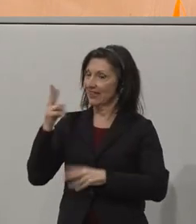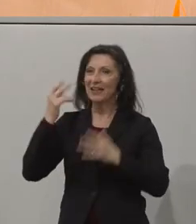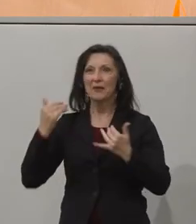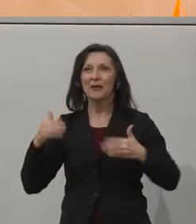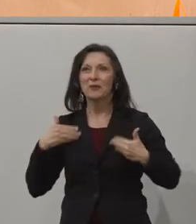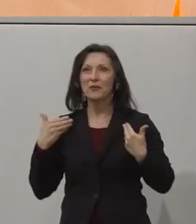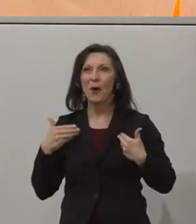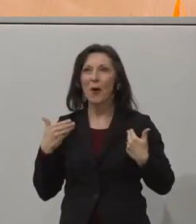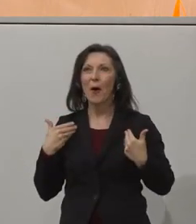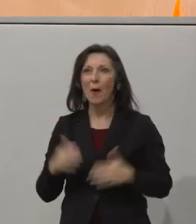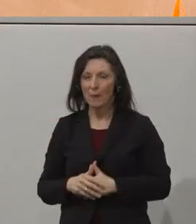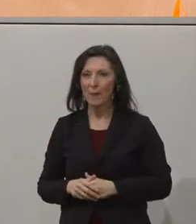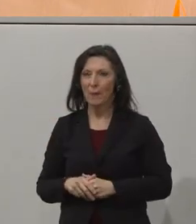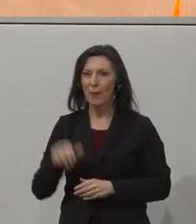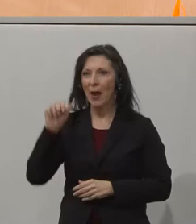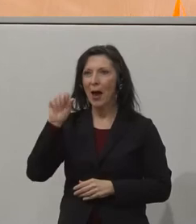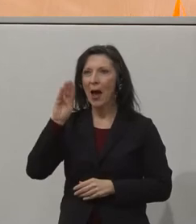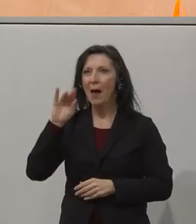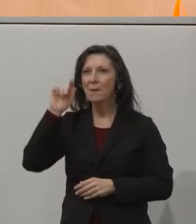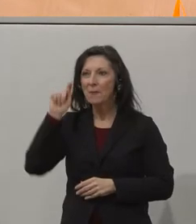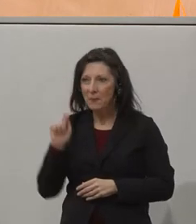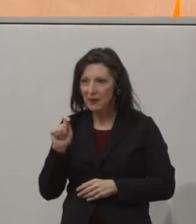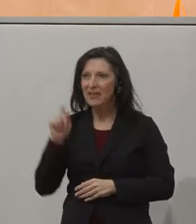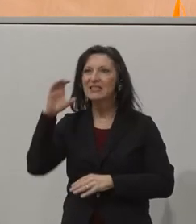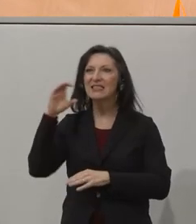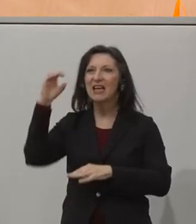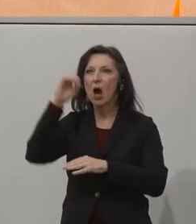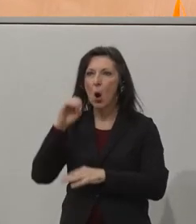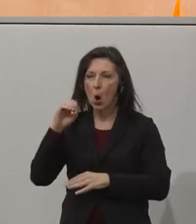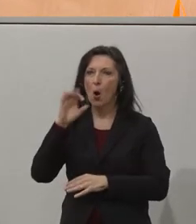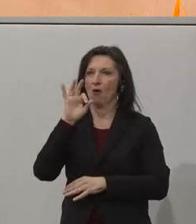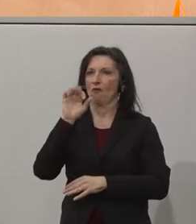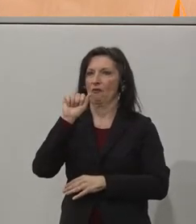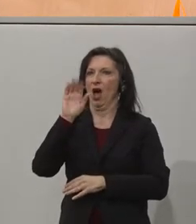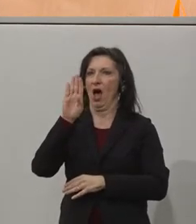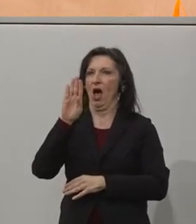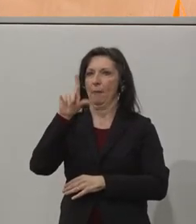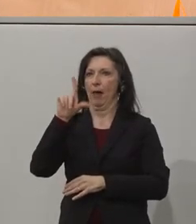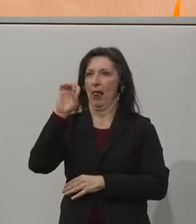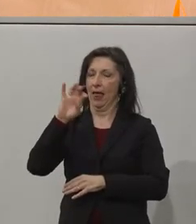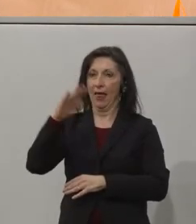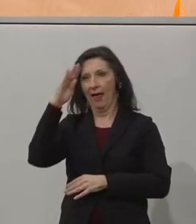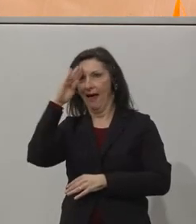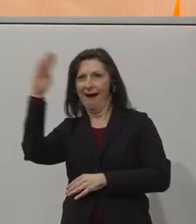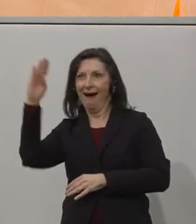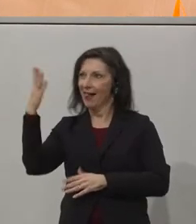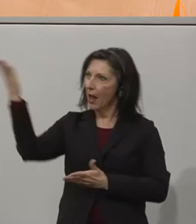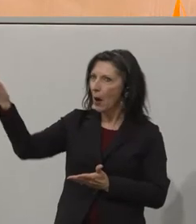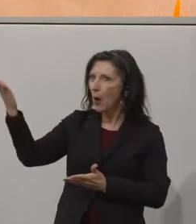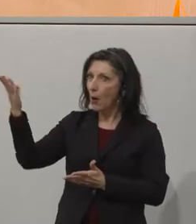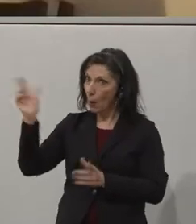to Abid Virani, CEO of Fable Tech Lab. Hello, Mr. Virani. Can you hear us?